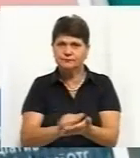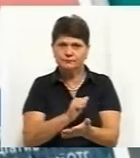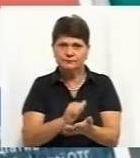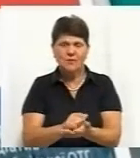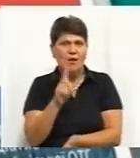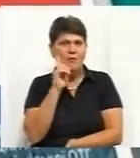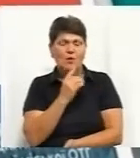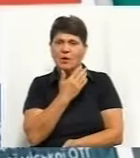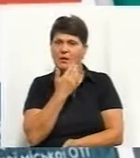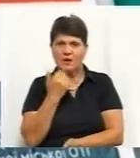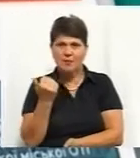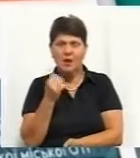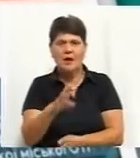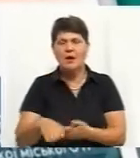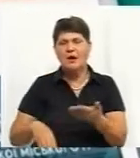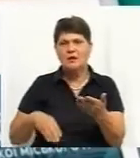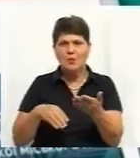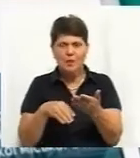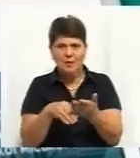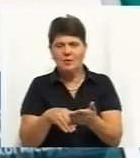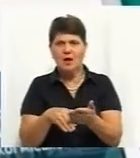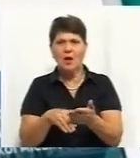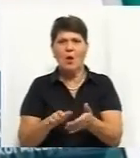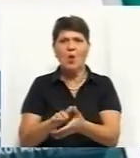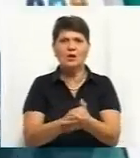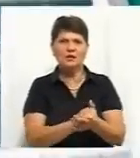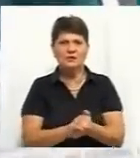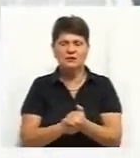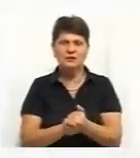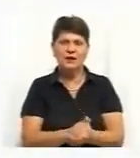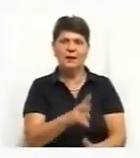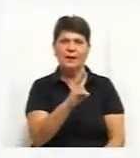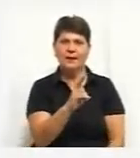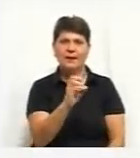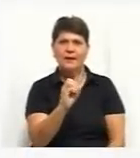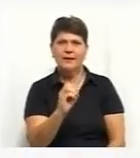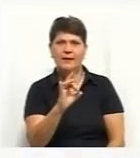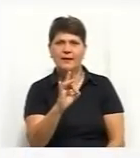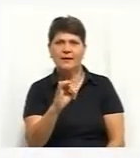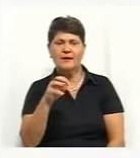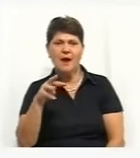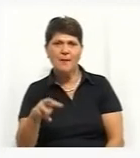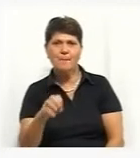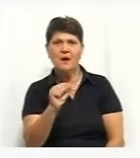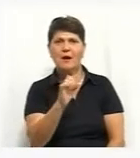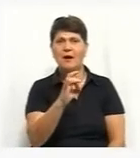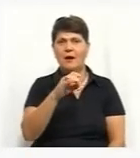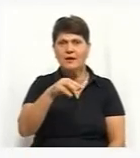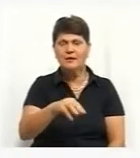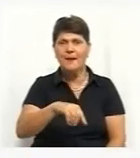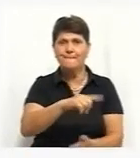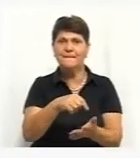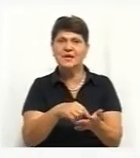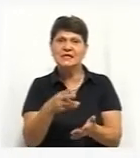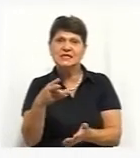місцева громадська організація «Керам Артмісто». Вона подала проєкт по благоустрою палацу на конкурс «Бюджет громадських ініціатив».